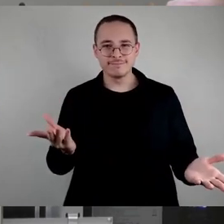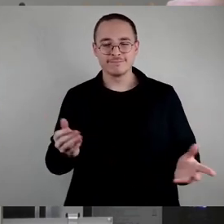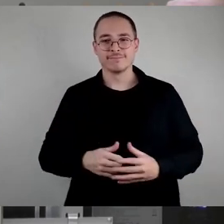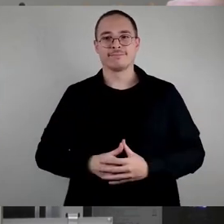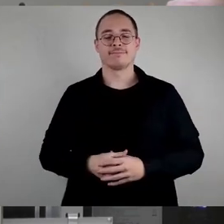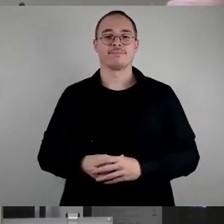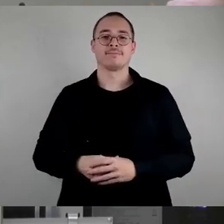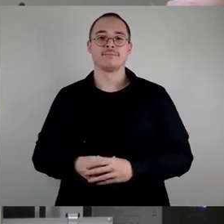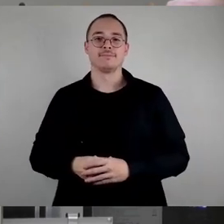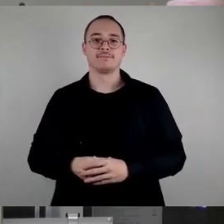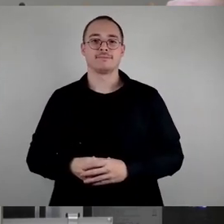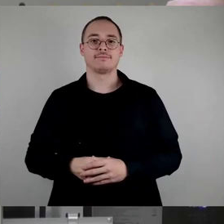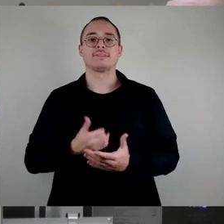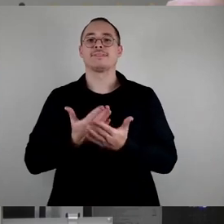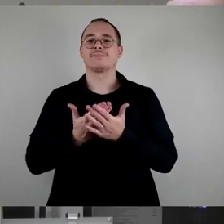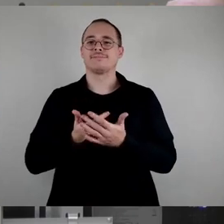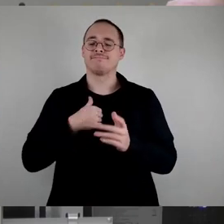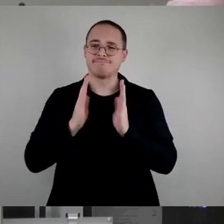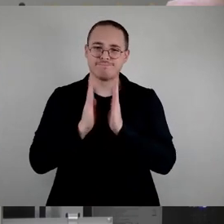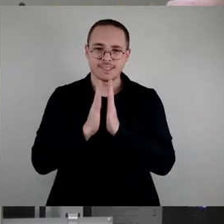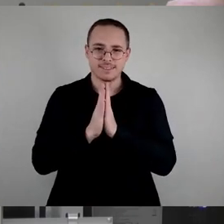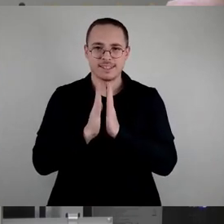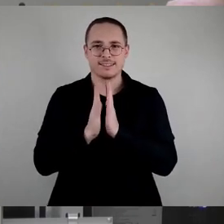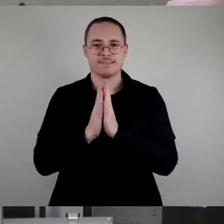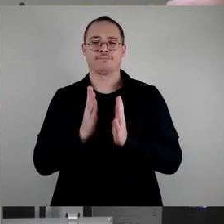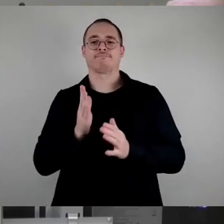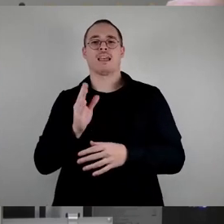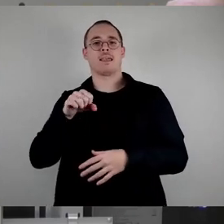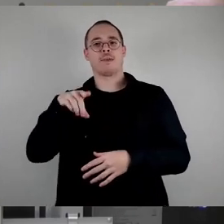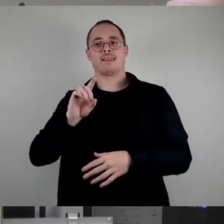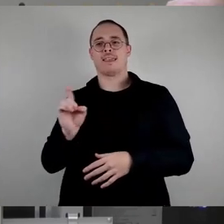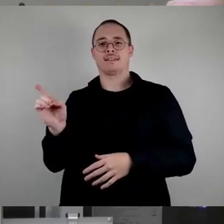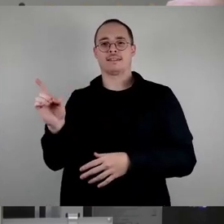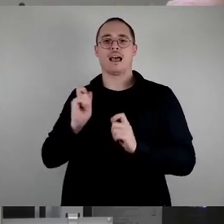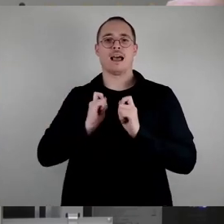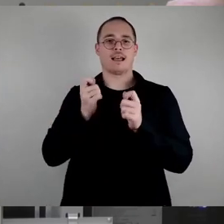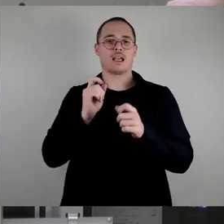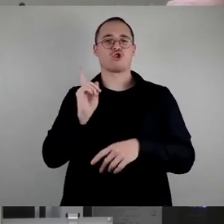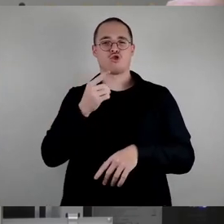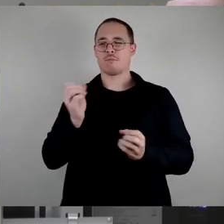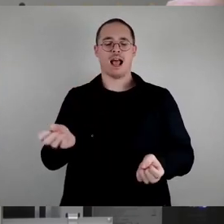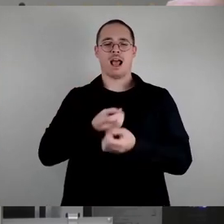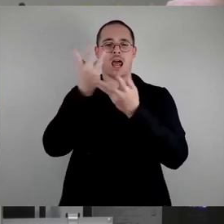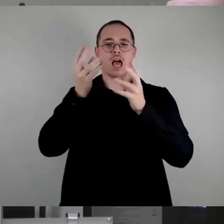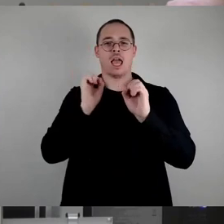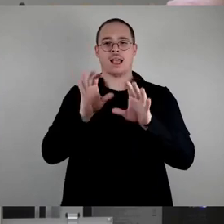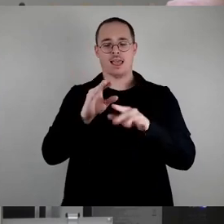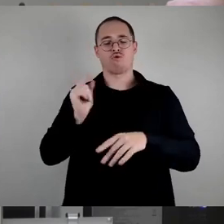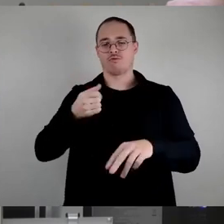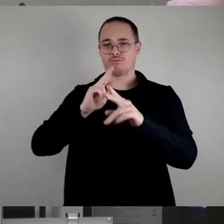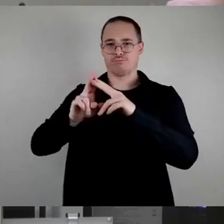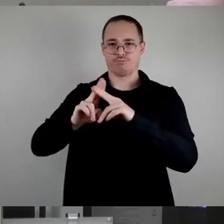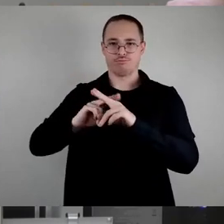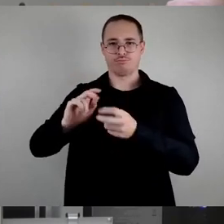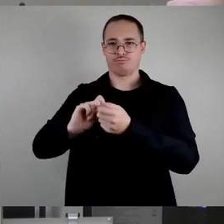Von daher würde ich einfach auch bitten, dass die SPD vielleicht dann auch ihren Antrag entsprechend klarstellt und überarbeitet. Die Hauptkritik uns